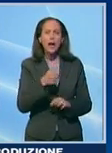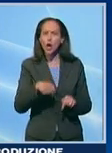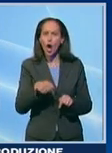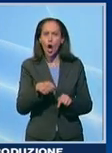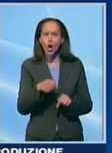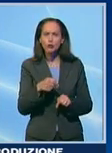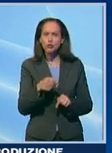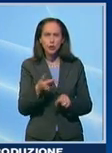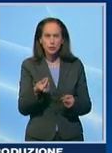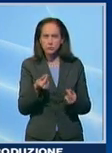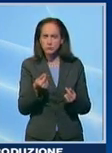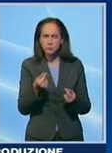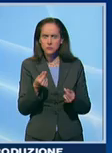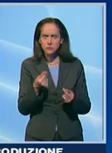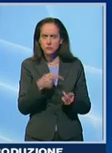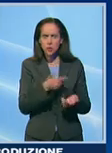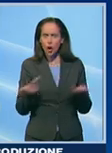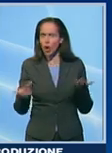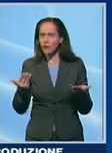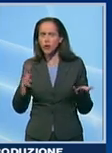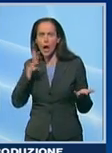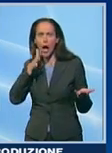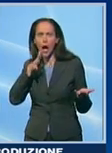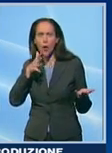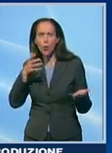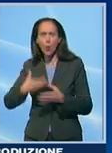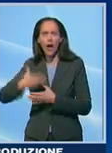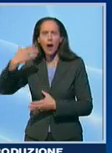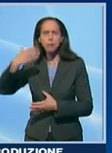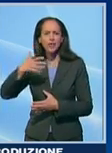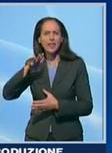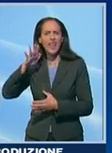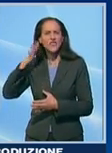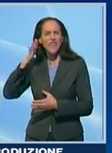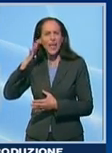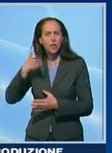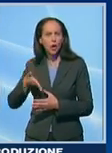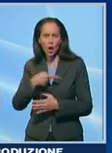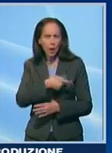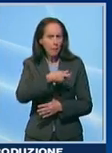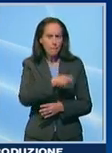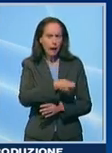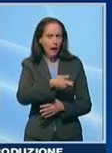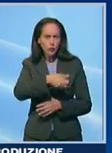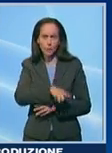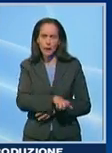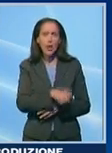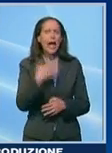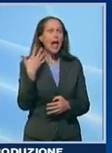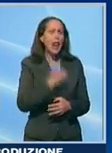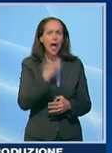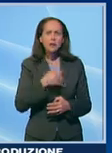meno di una bottiglia di acqua di vetro. Il latte italiano, di altissima qualità, grazie al lavoro di queste persone, stanno